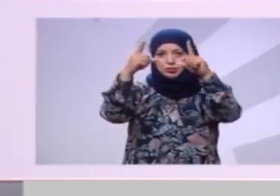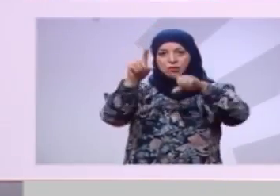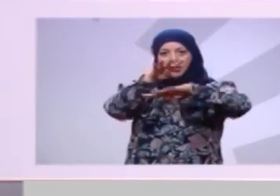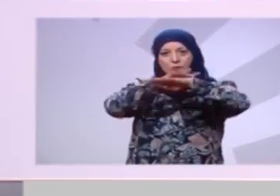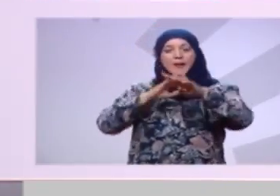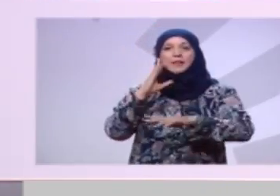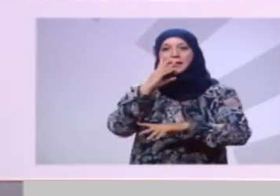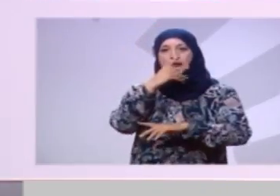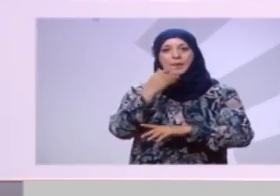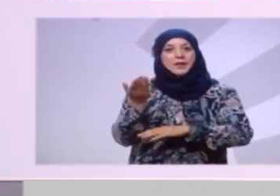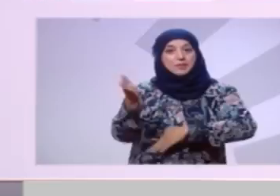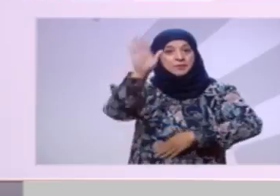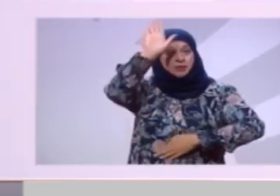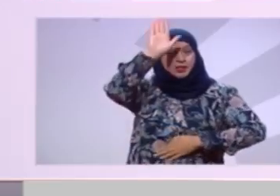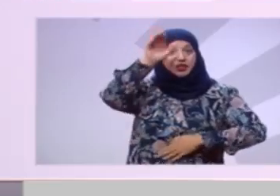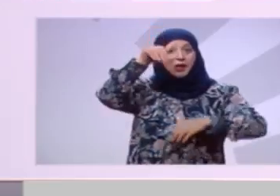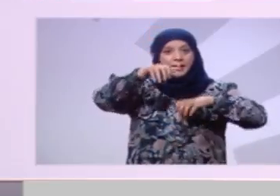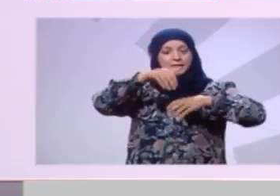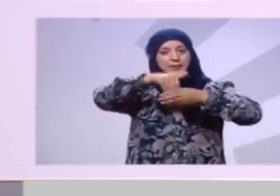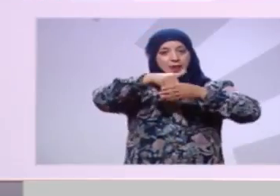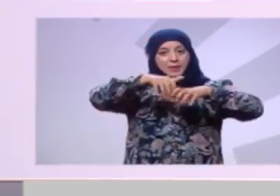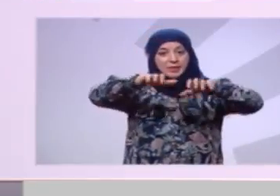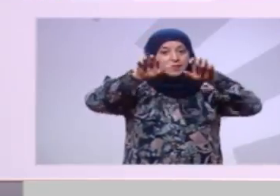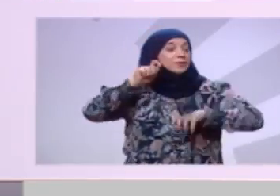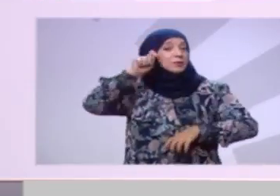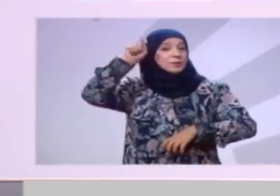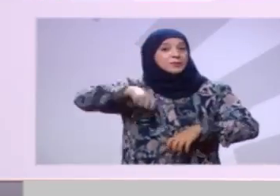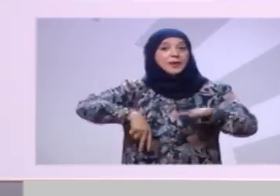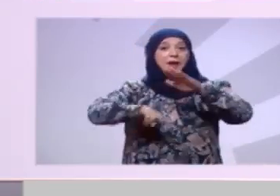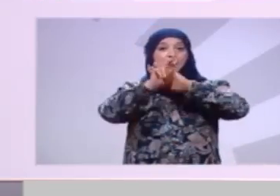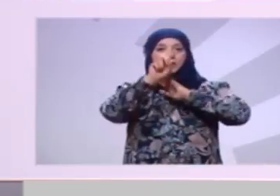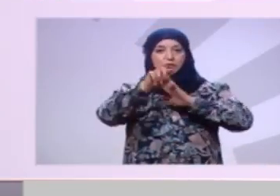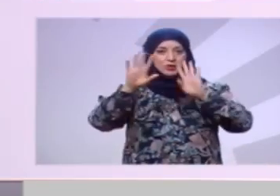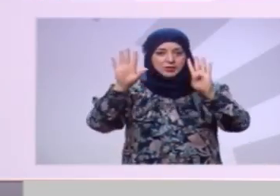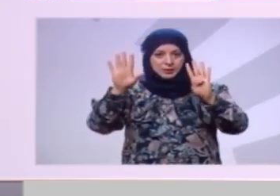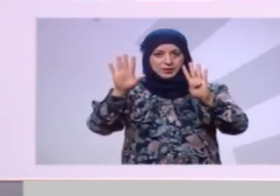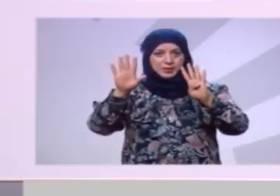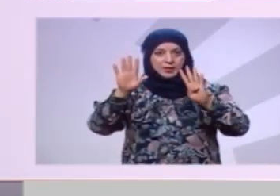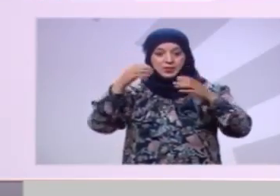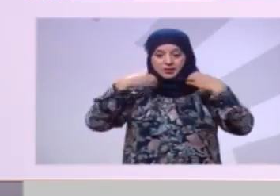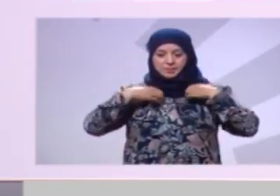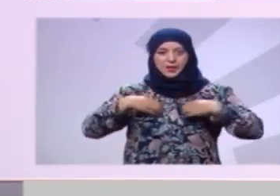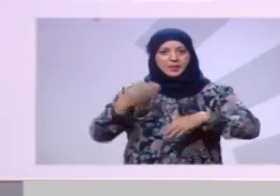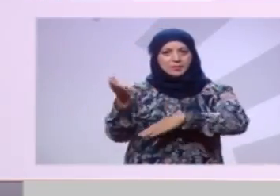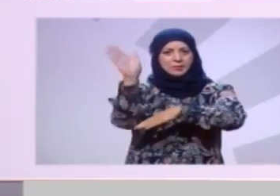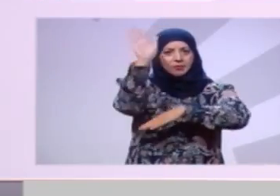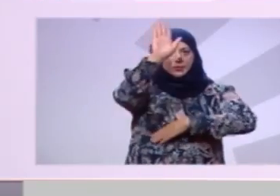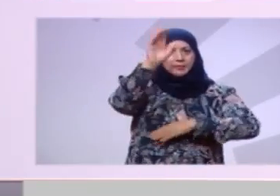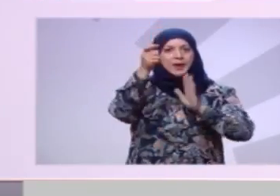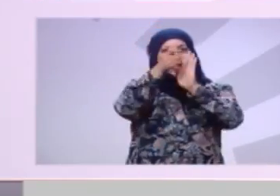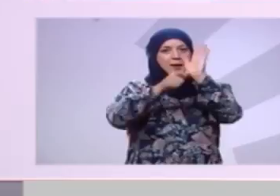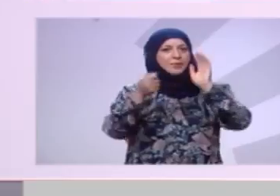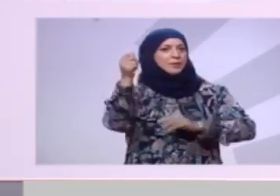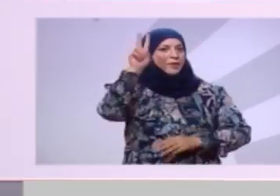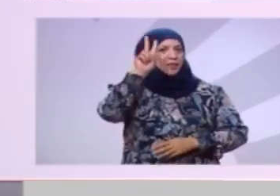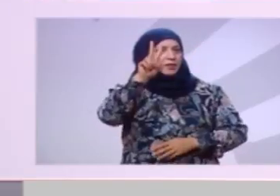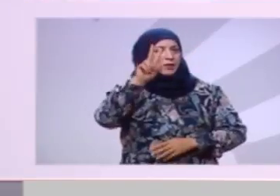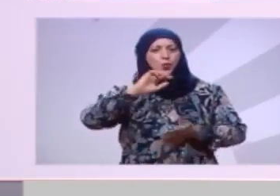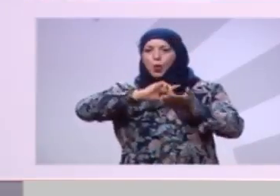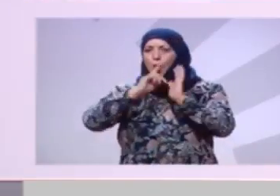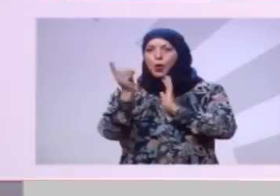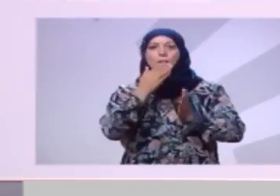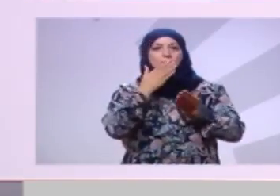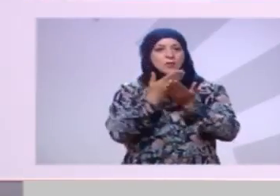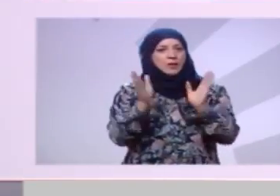المترشحة للانتخابة التشريعية 6 أكتوبر 2019 أتقدم إليكم أعضاء القائمة رقم اثنين وكلنا ثقة وعزم